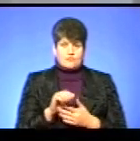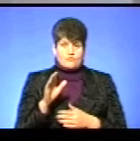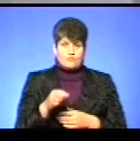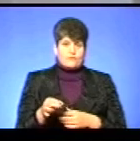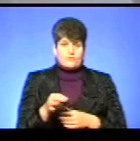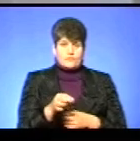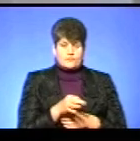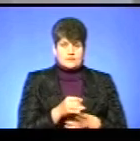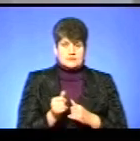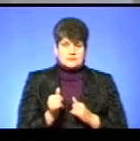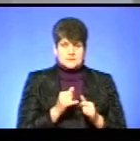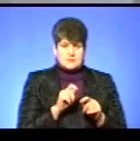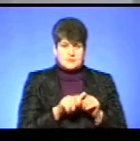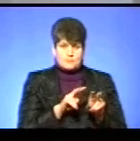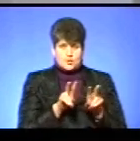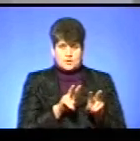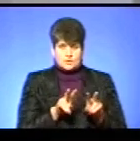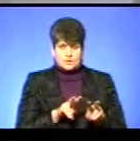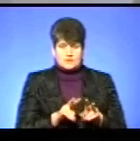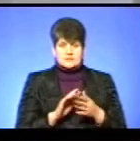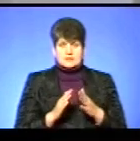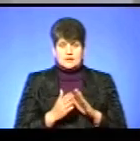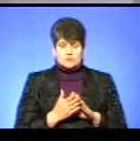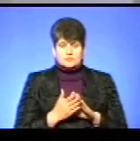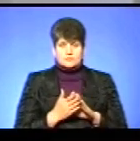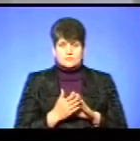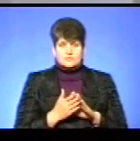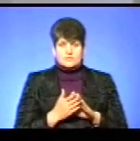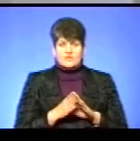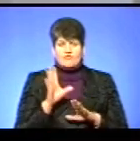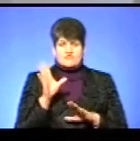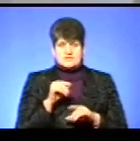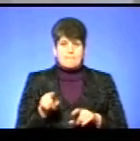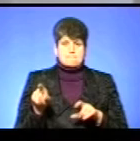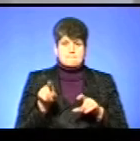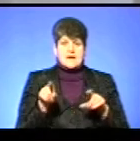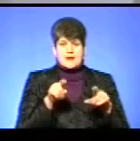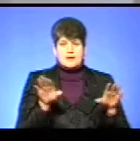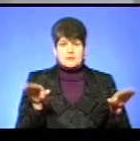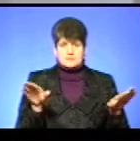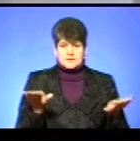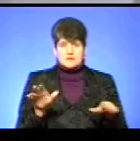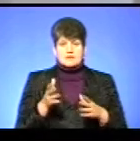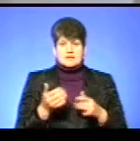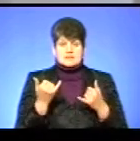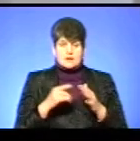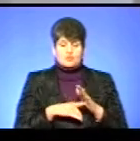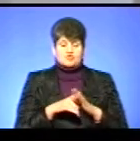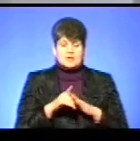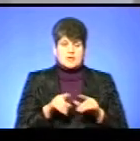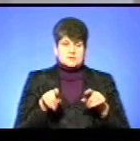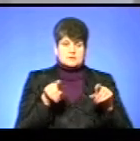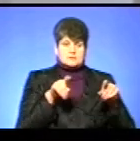'єктів, забезпечити моніторинг стану популяції всіх перелітних водів птахів під час міграції. А зараз починається ця